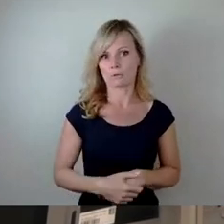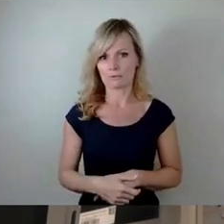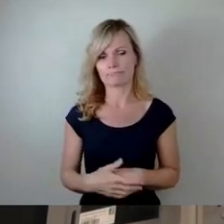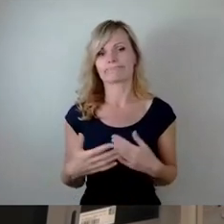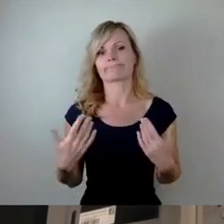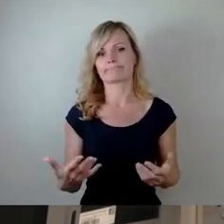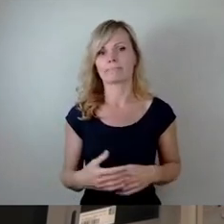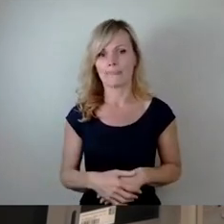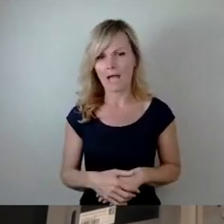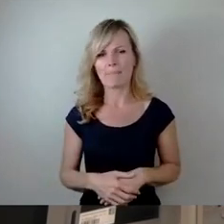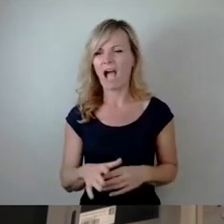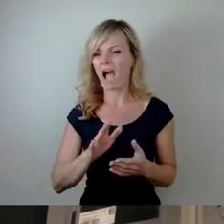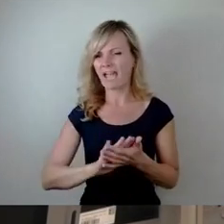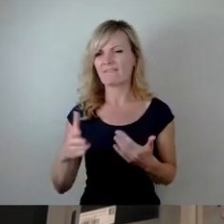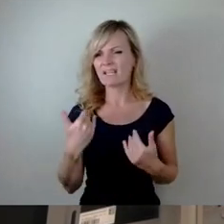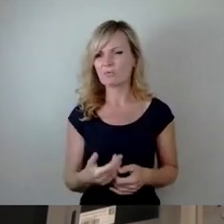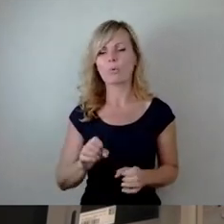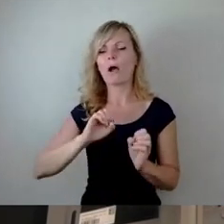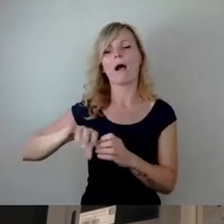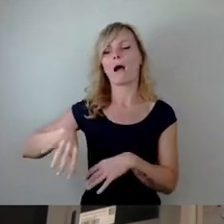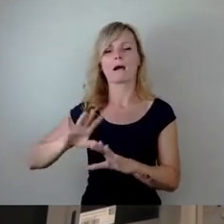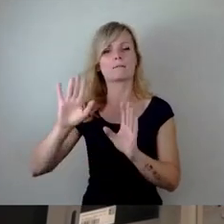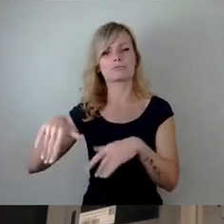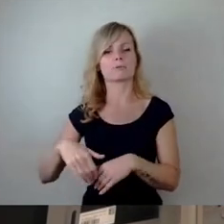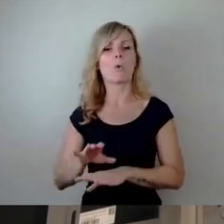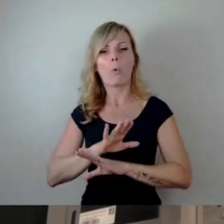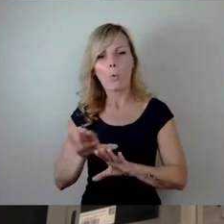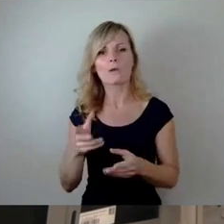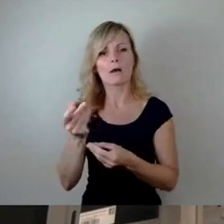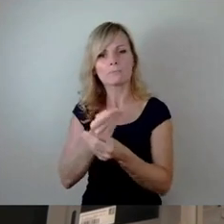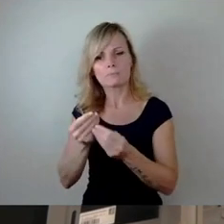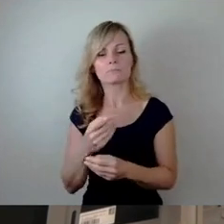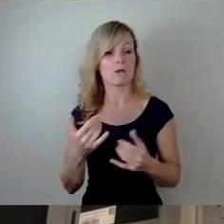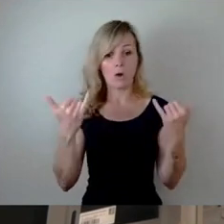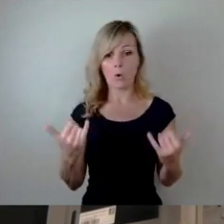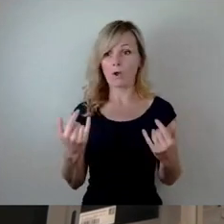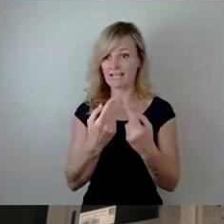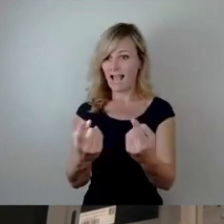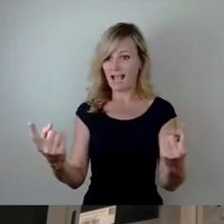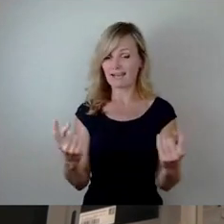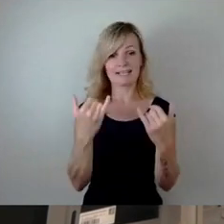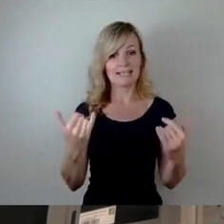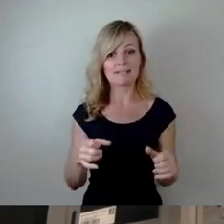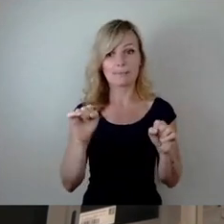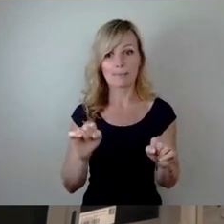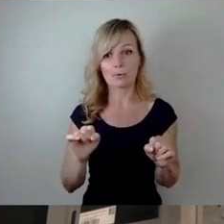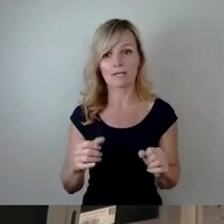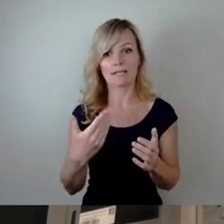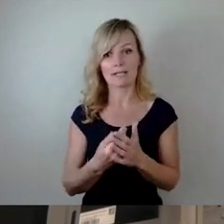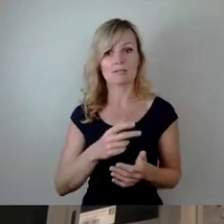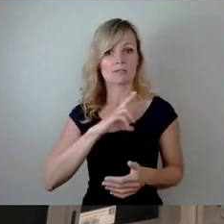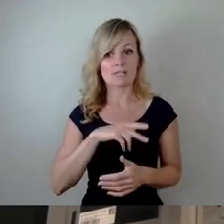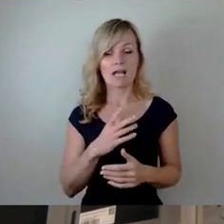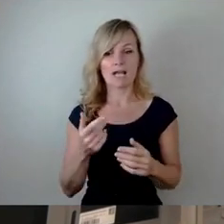einfach so non passant jetzt geschehen zu lassen. Und Sie heute haben hier alle jetzt die Möglichkeit, dem Sozialticket ein